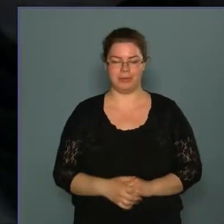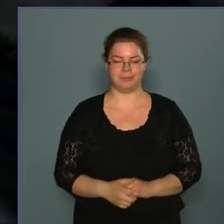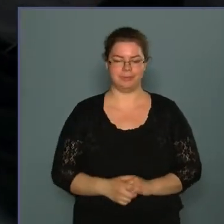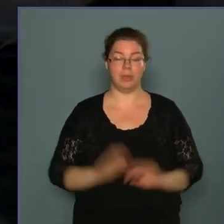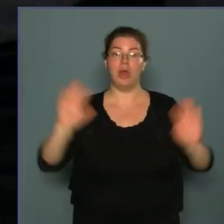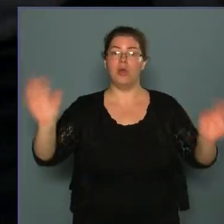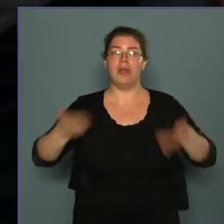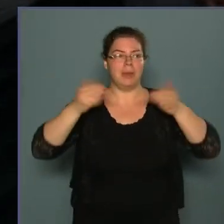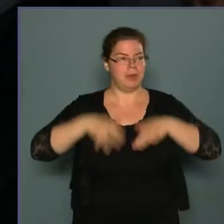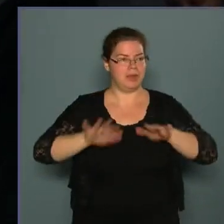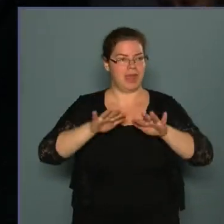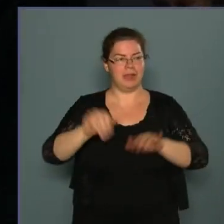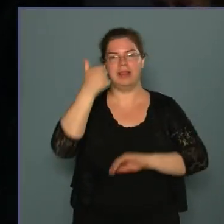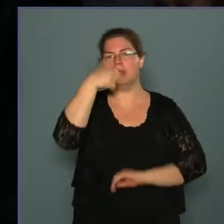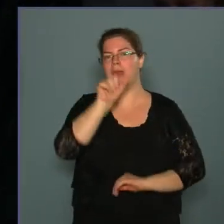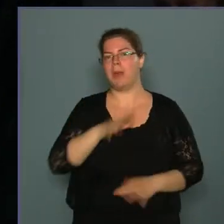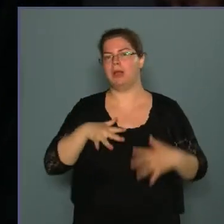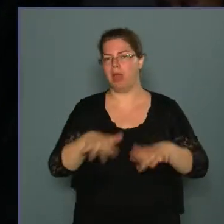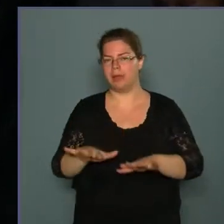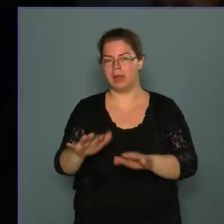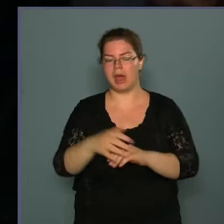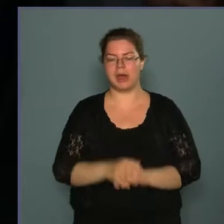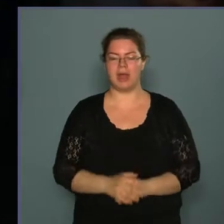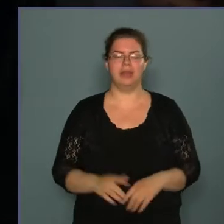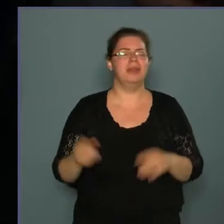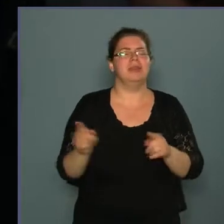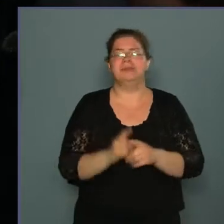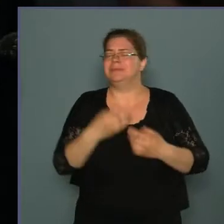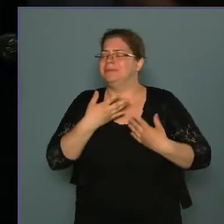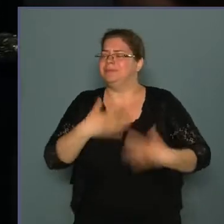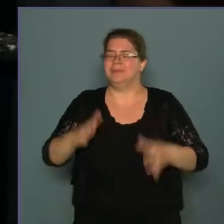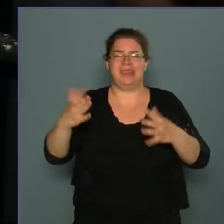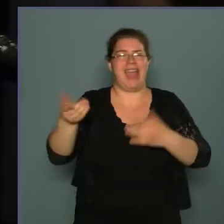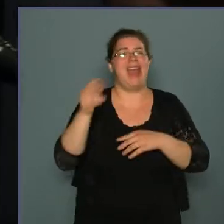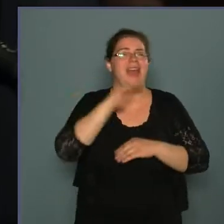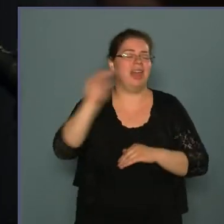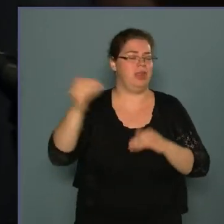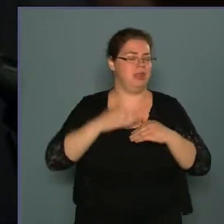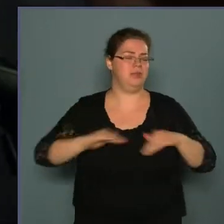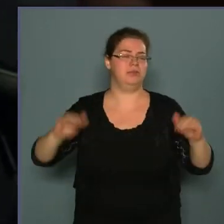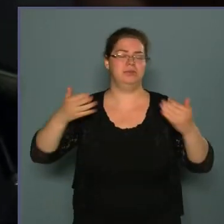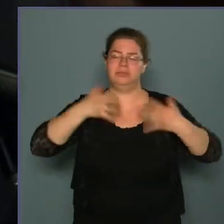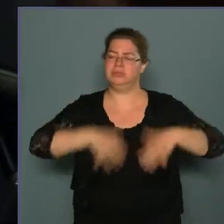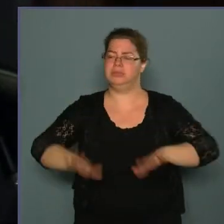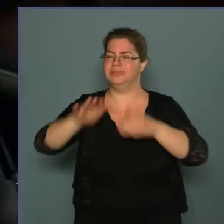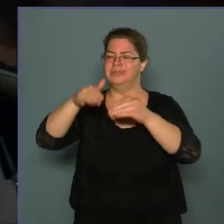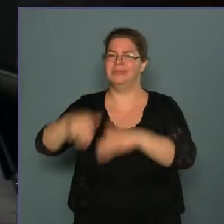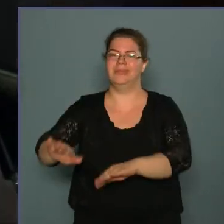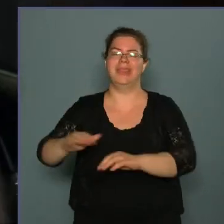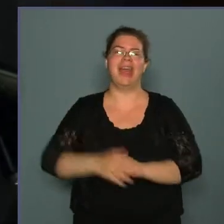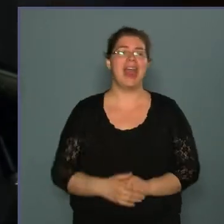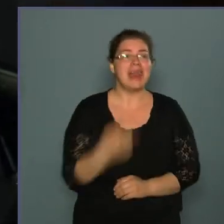Föltámadott a tenger, a népek tengere, ilyetve egett földet, szilagullámokat vett rémitő ereje.